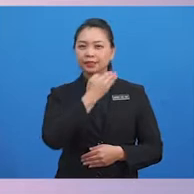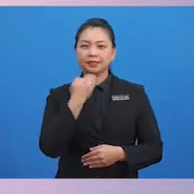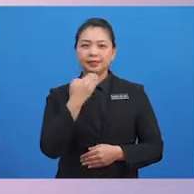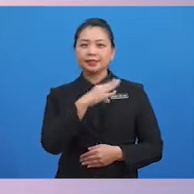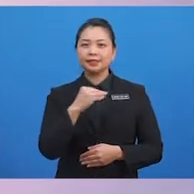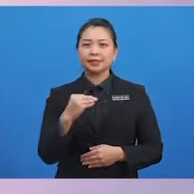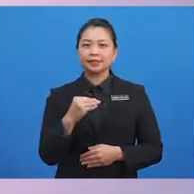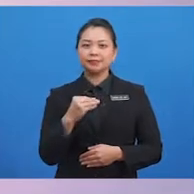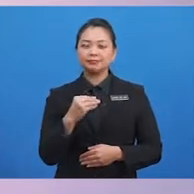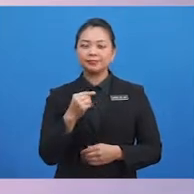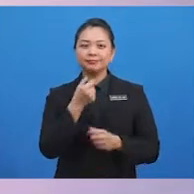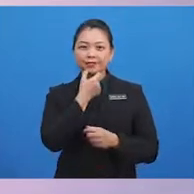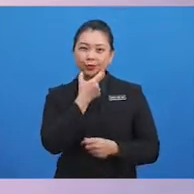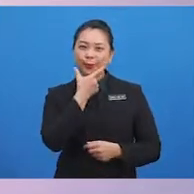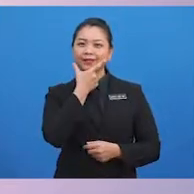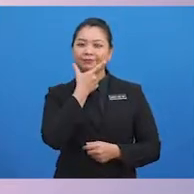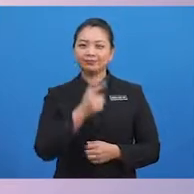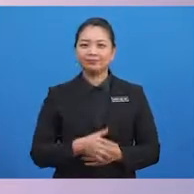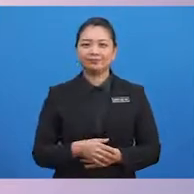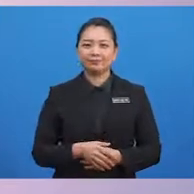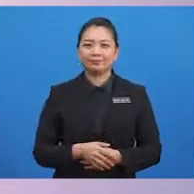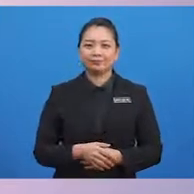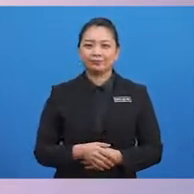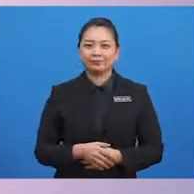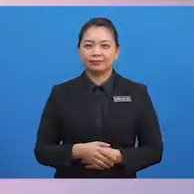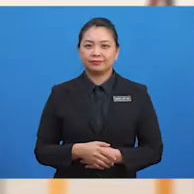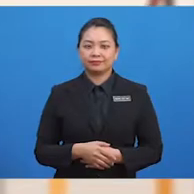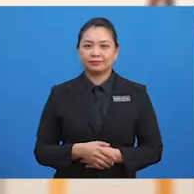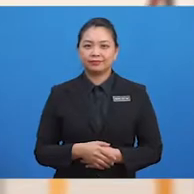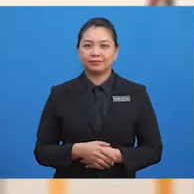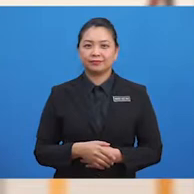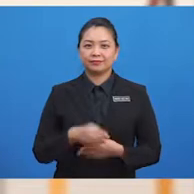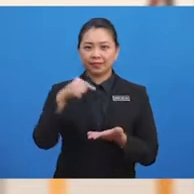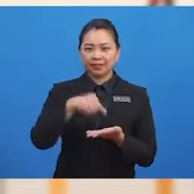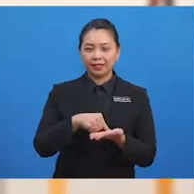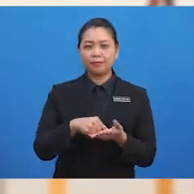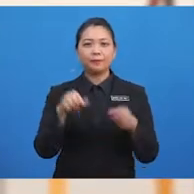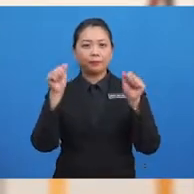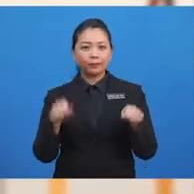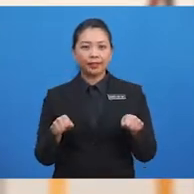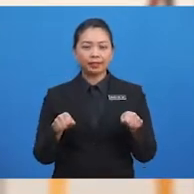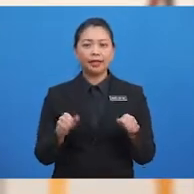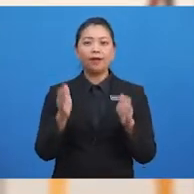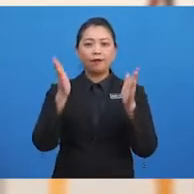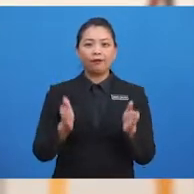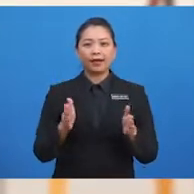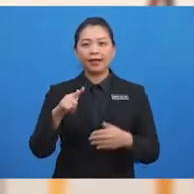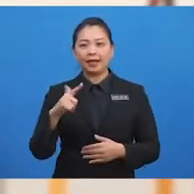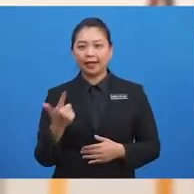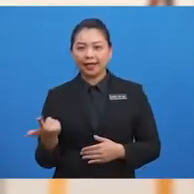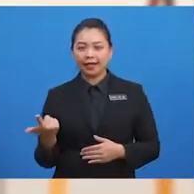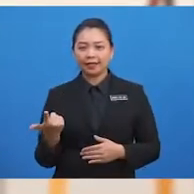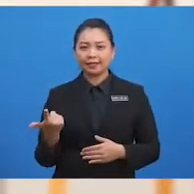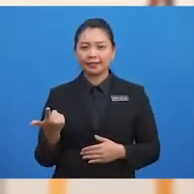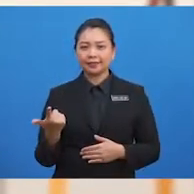dan menguntung senyuman. ini membolehkan orang lain